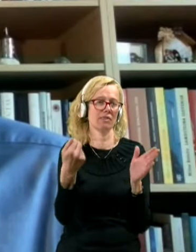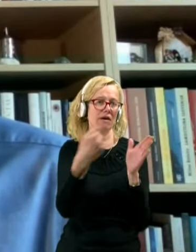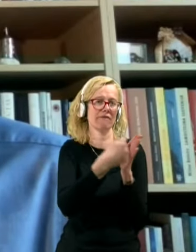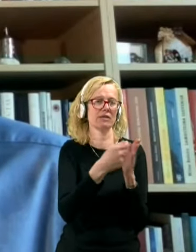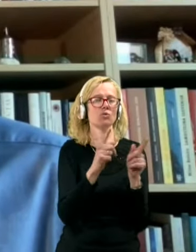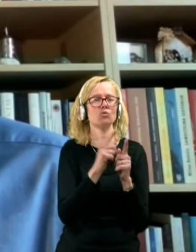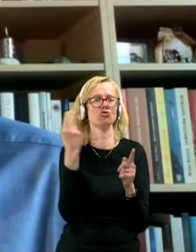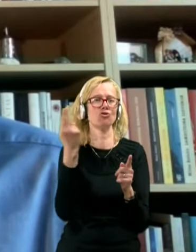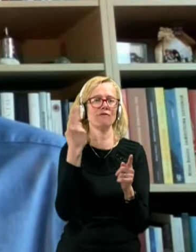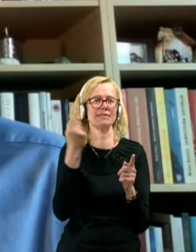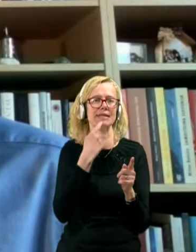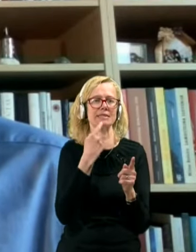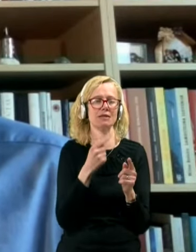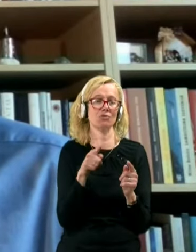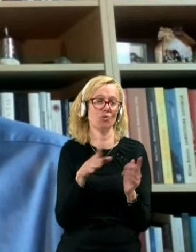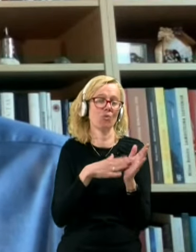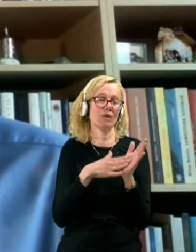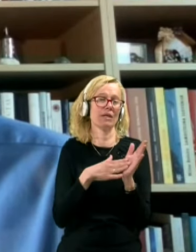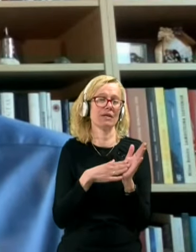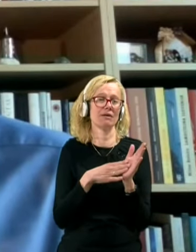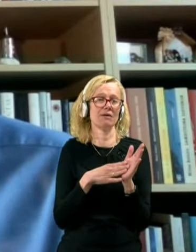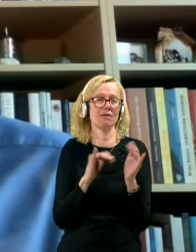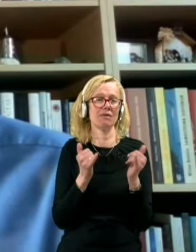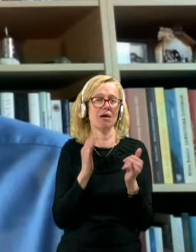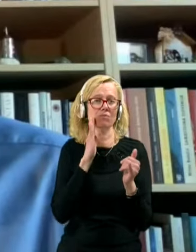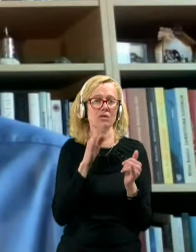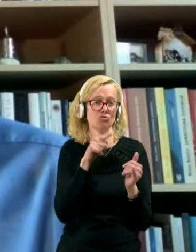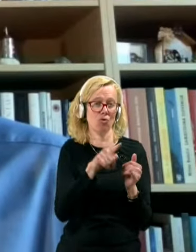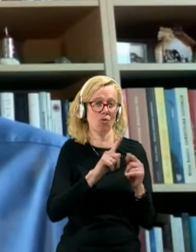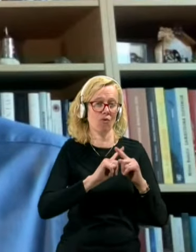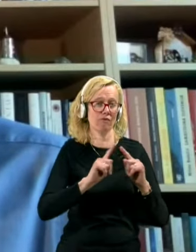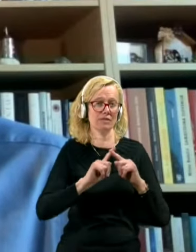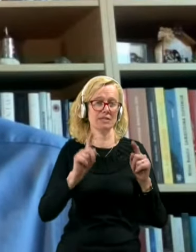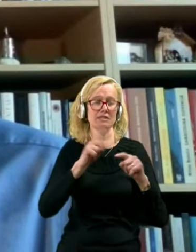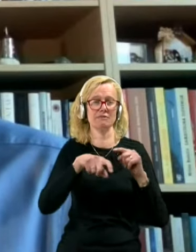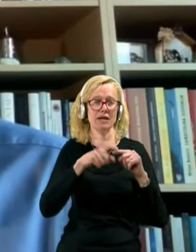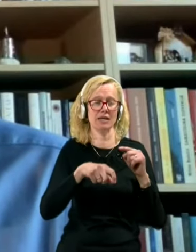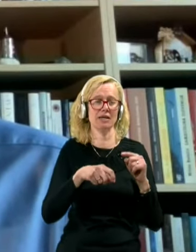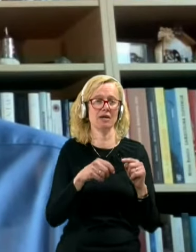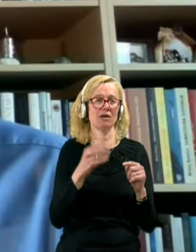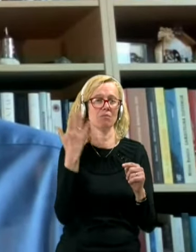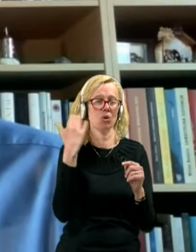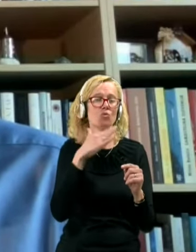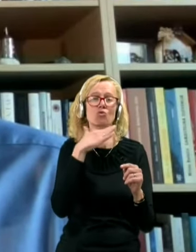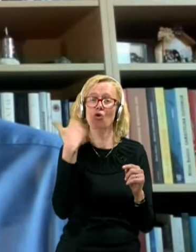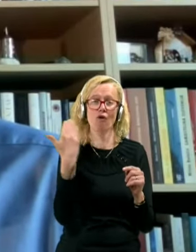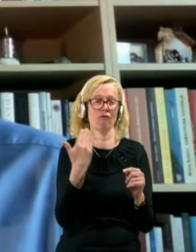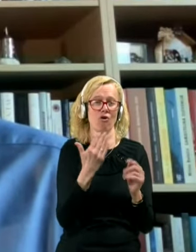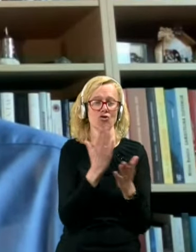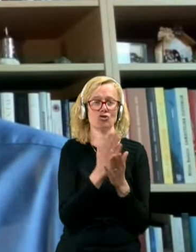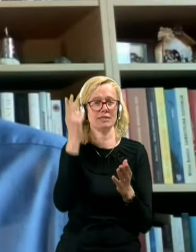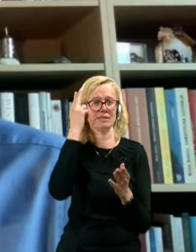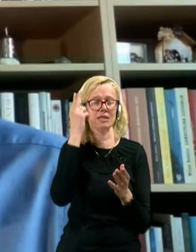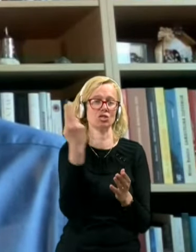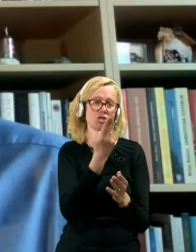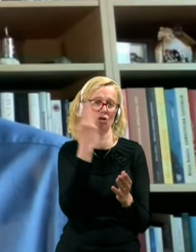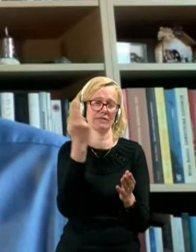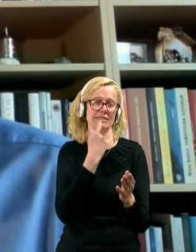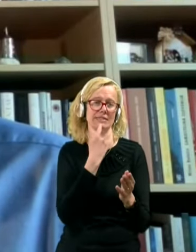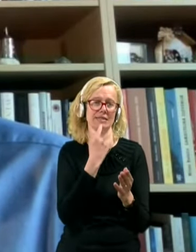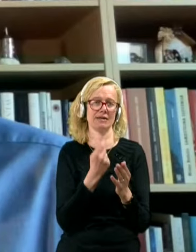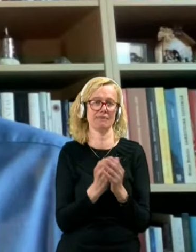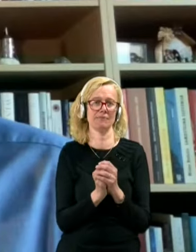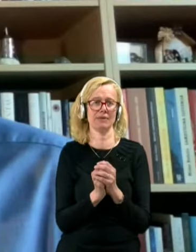tudi slovenščina, kar pomeni, da bi za to vrstne stvari bilo dovolj že znanje slovenskega jezika.